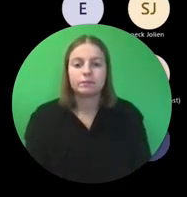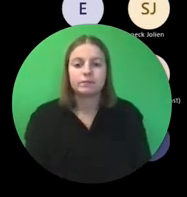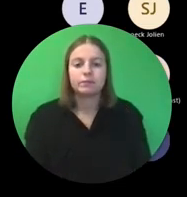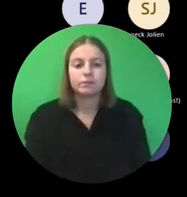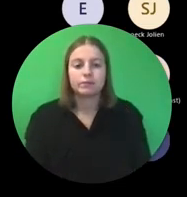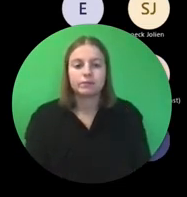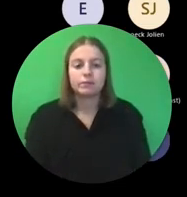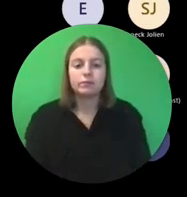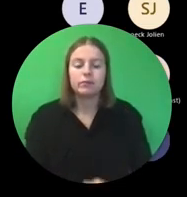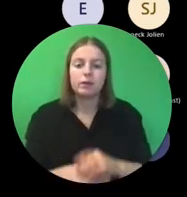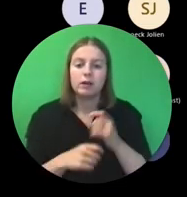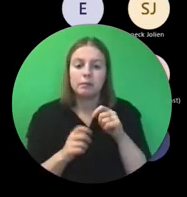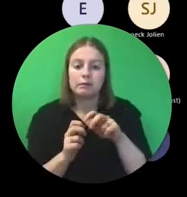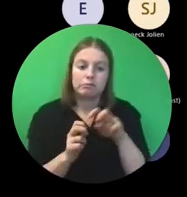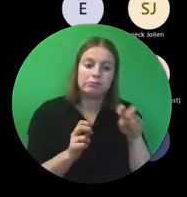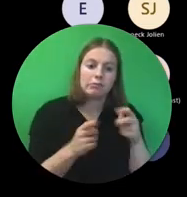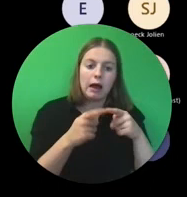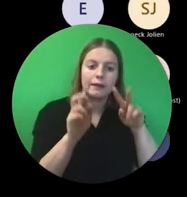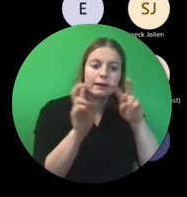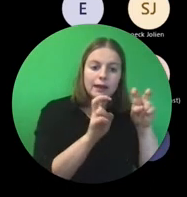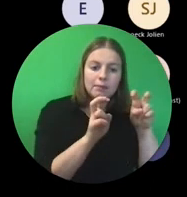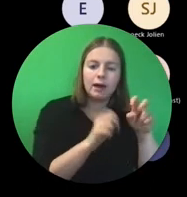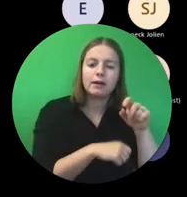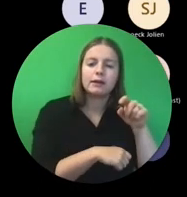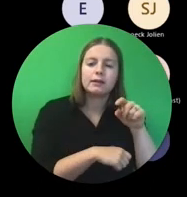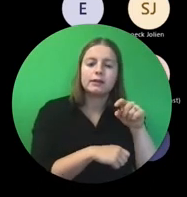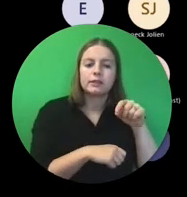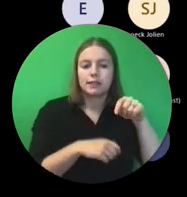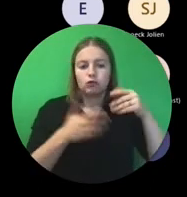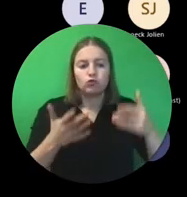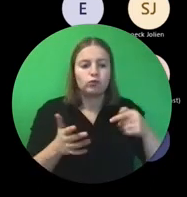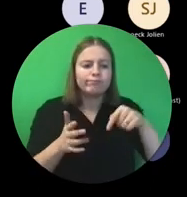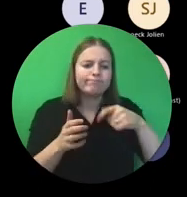Een beetje een zijsprong. Dit zijn kleine projecten.